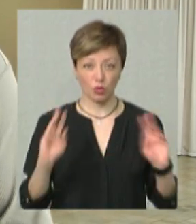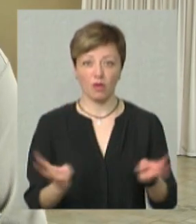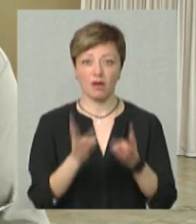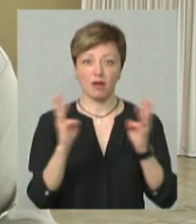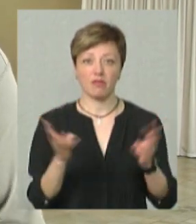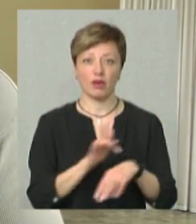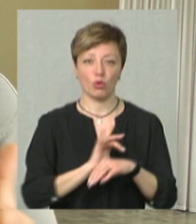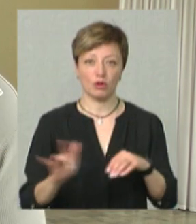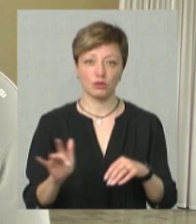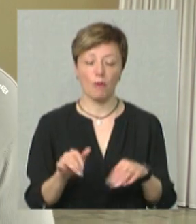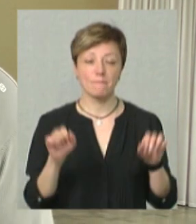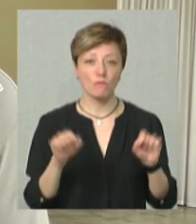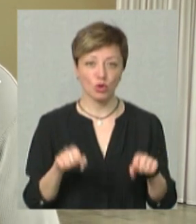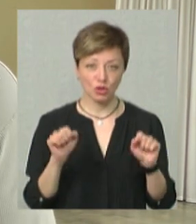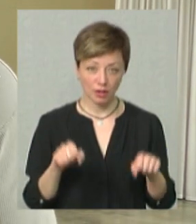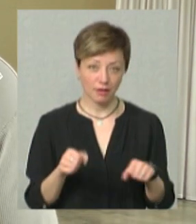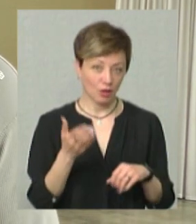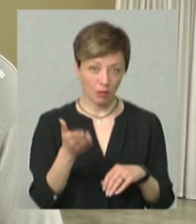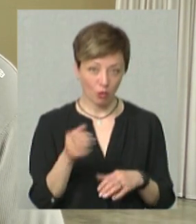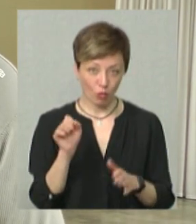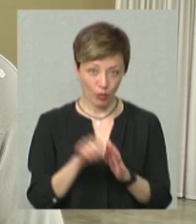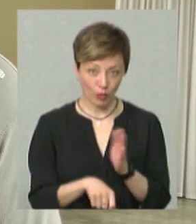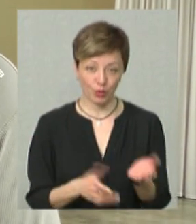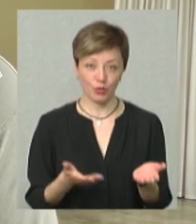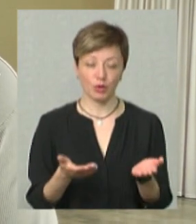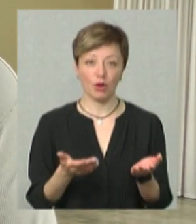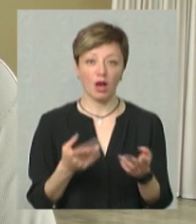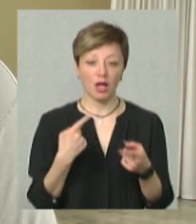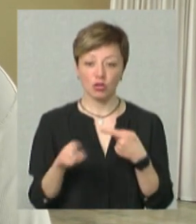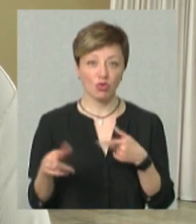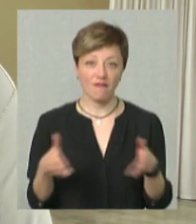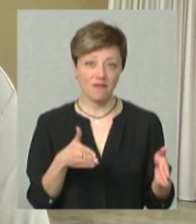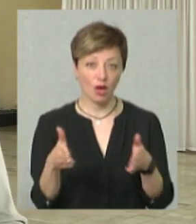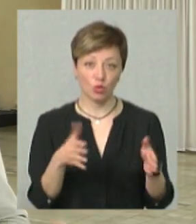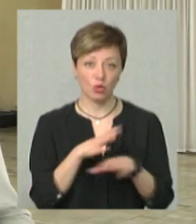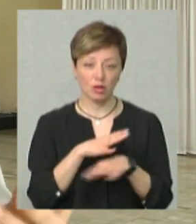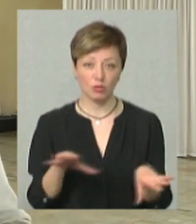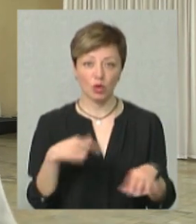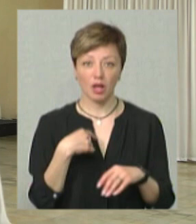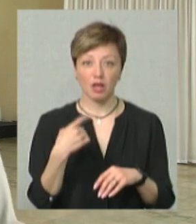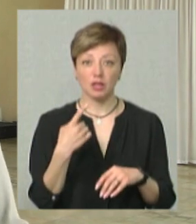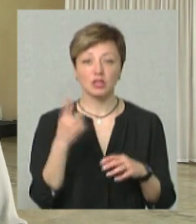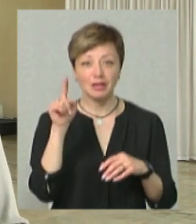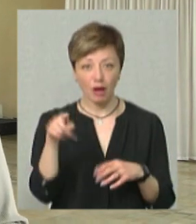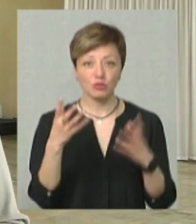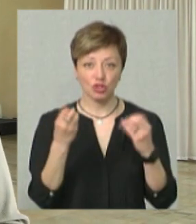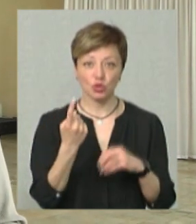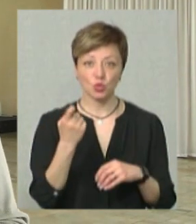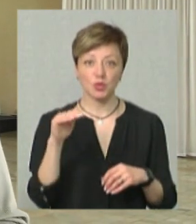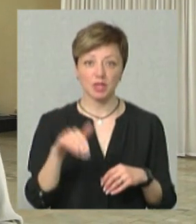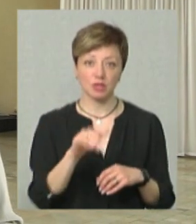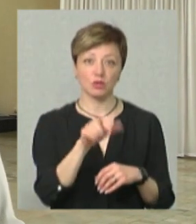та вигоревшого. Можливо, тебе вб'ють, проте іншого виходу вже не було. 100 тисяч ще знаходиться там.